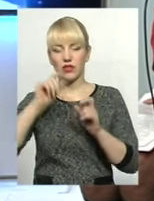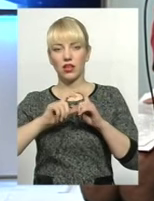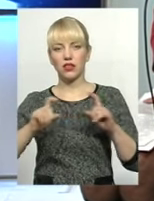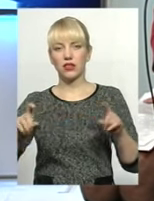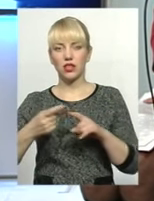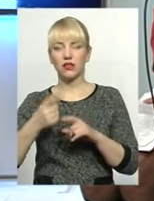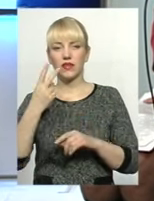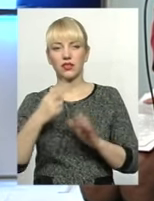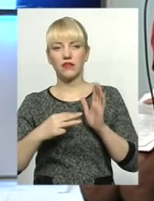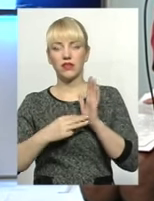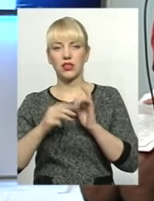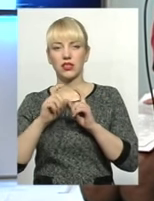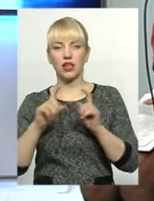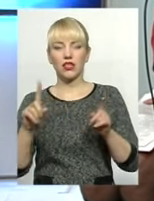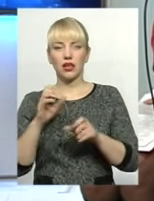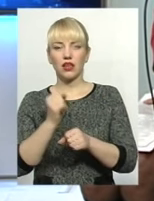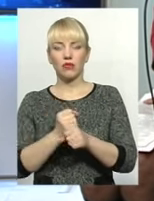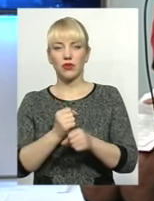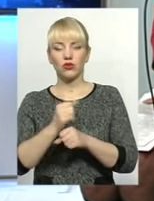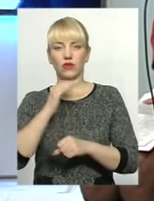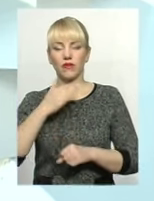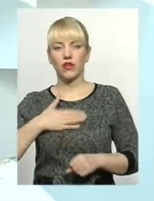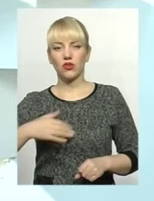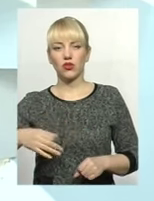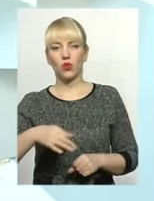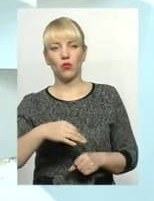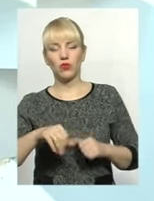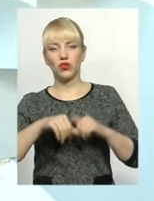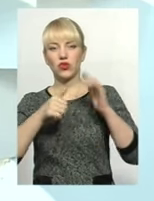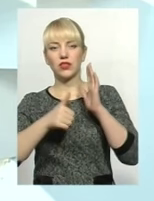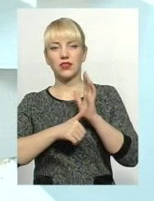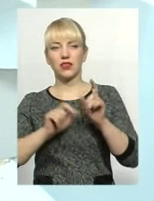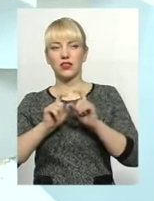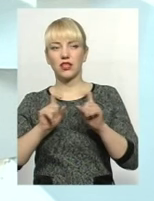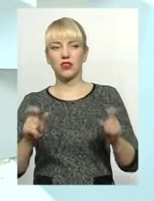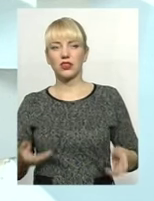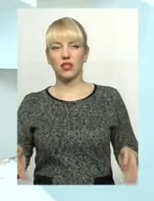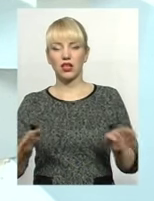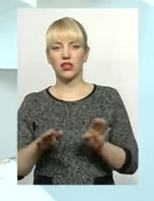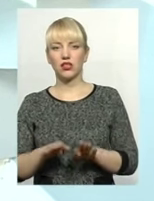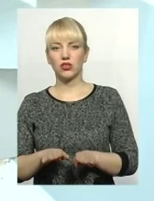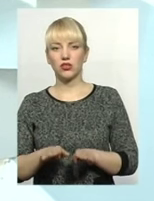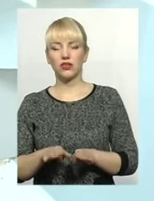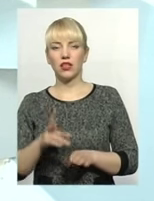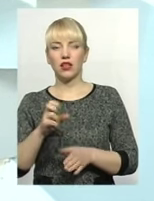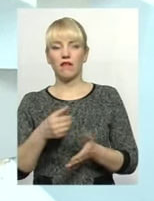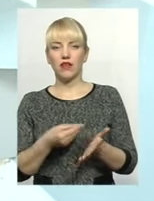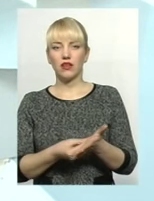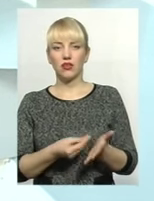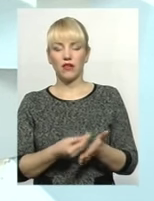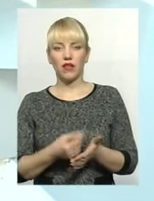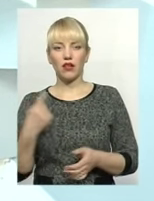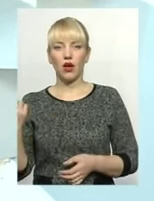закладів, які функціонують в нашій області, 16 закладів залишилися на фінансуванні